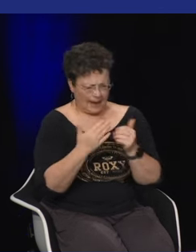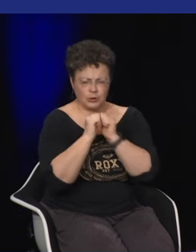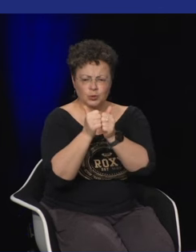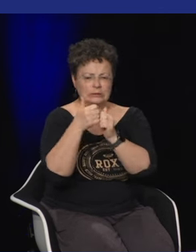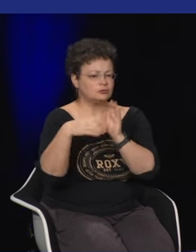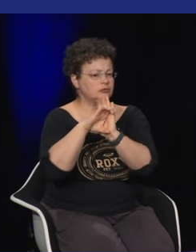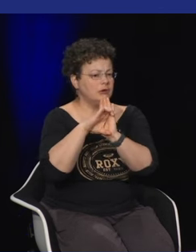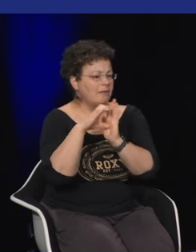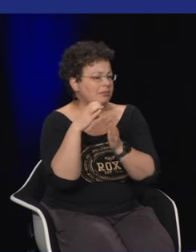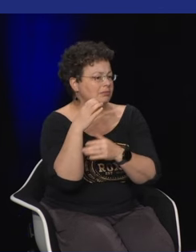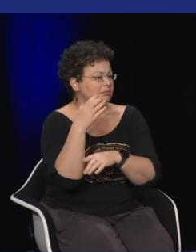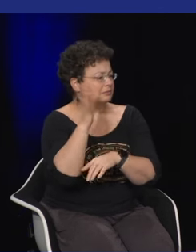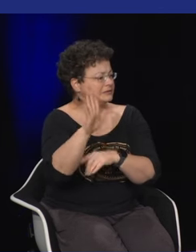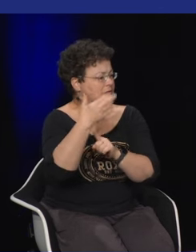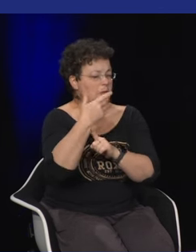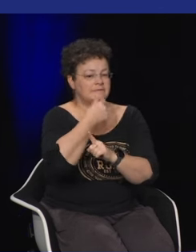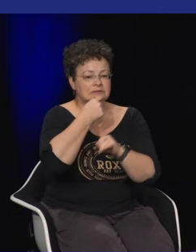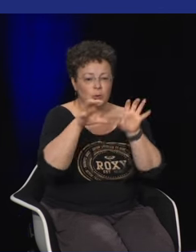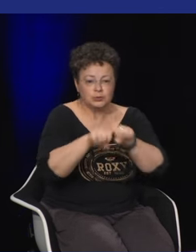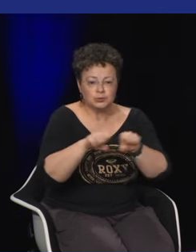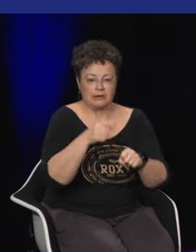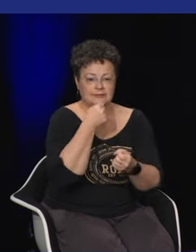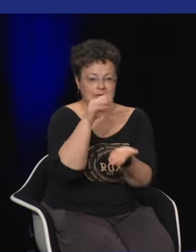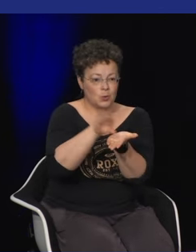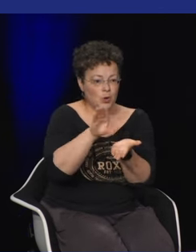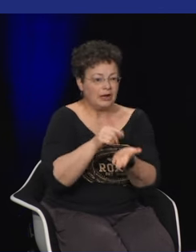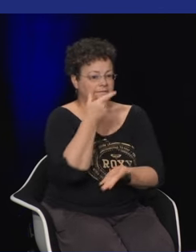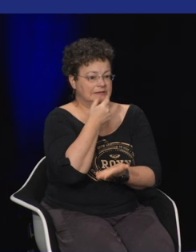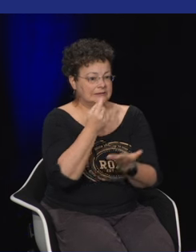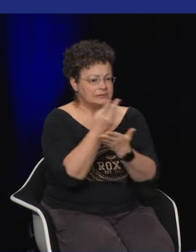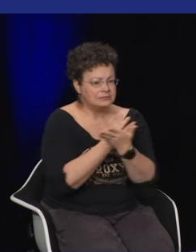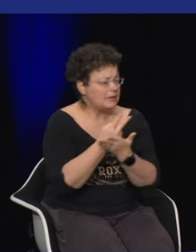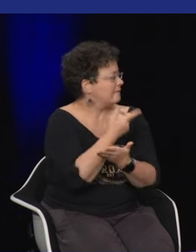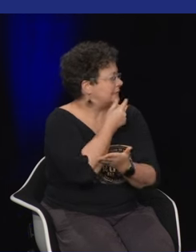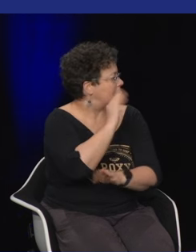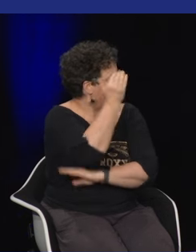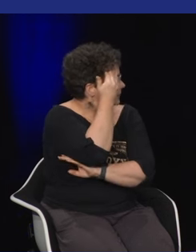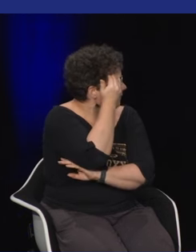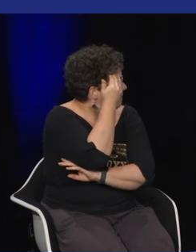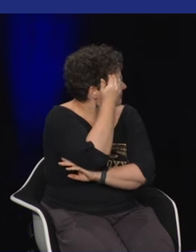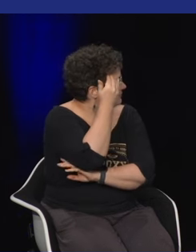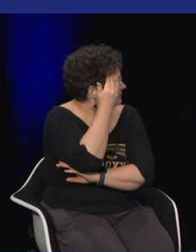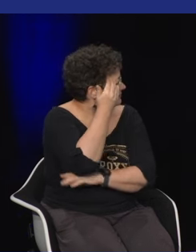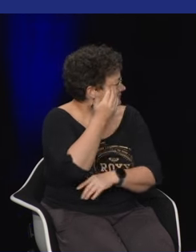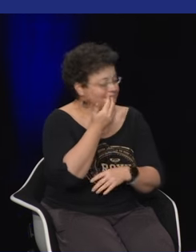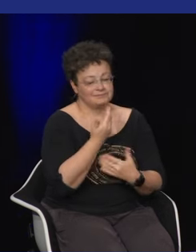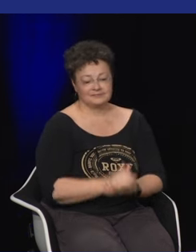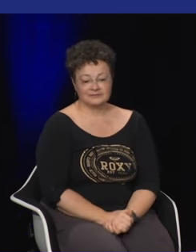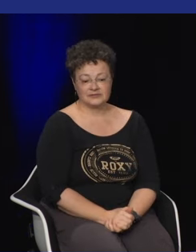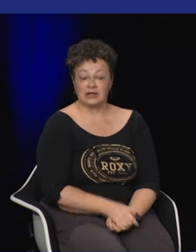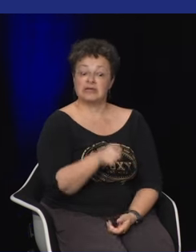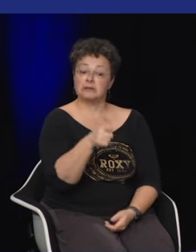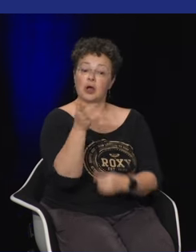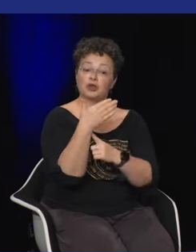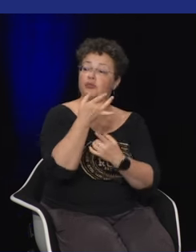quelque sorte donc c'est un dessin très simple mais qui est éminemment symbolique et qui est en plus très facile à recopier à